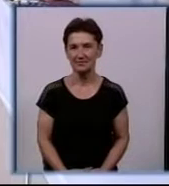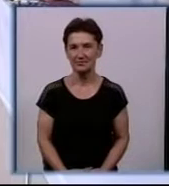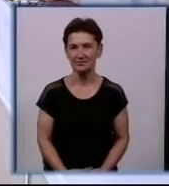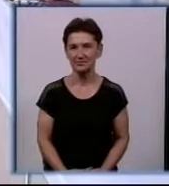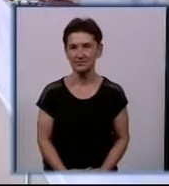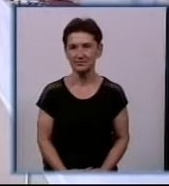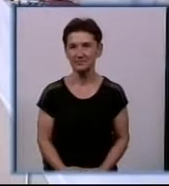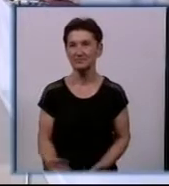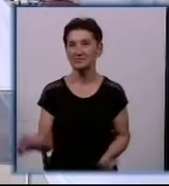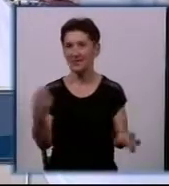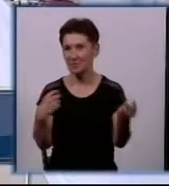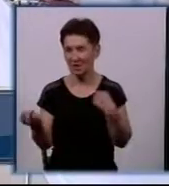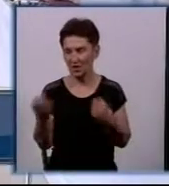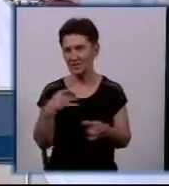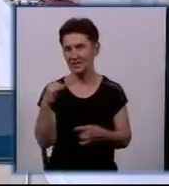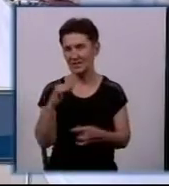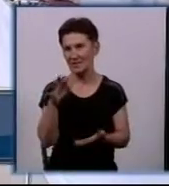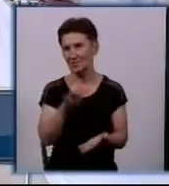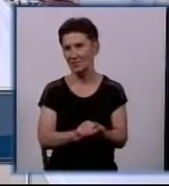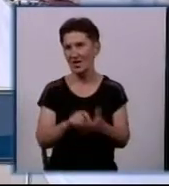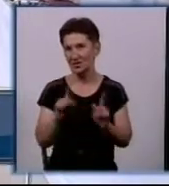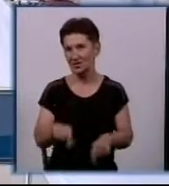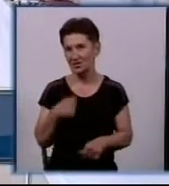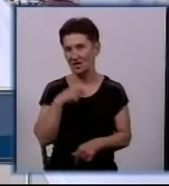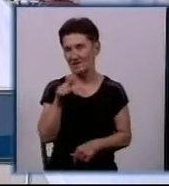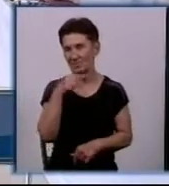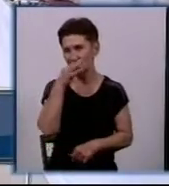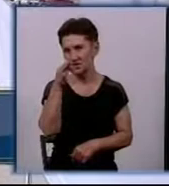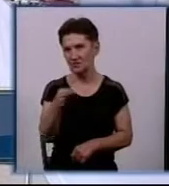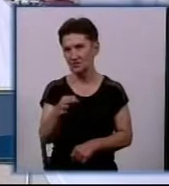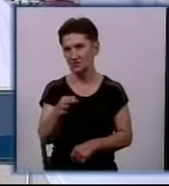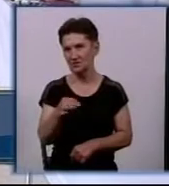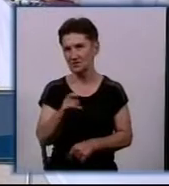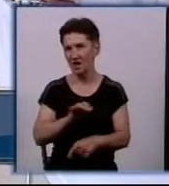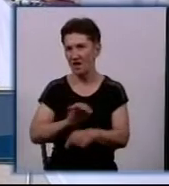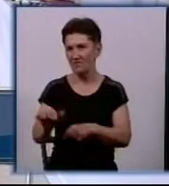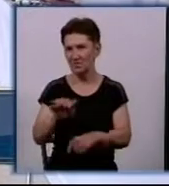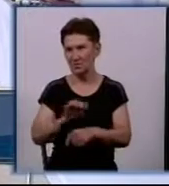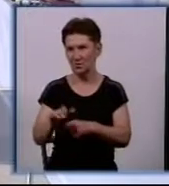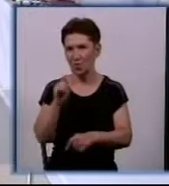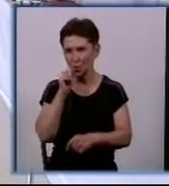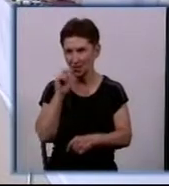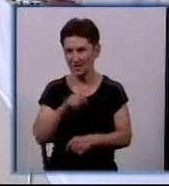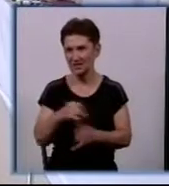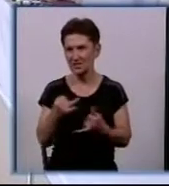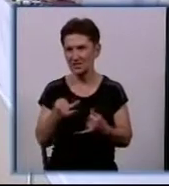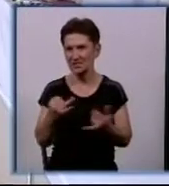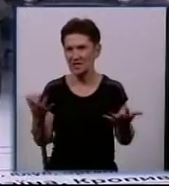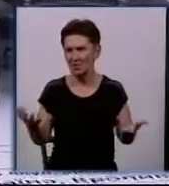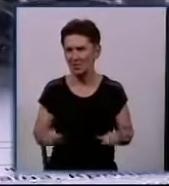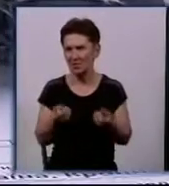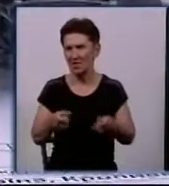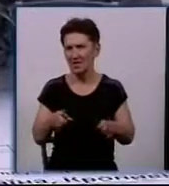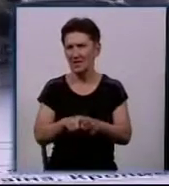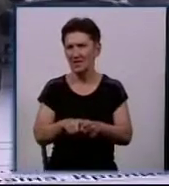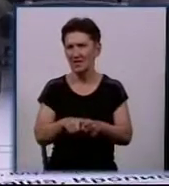Приходьте і займайтеся. Даже, я вам скажу більше, українські виробники підтримують. Зараз дуже активна програма йде